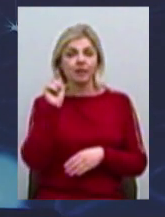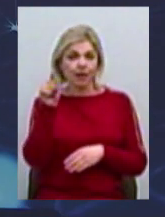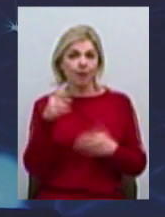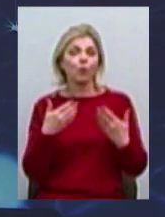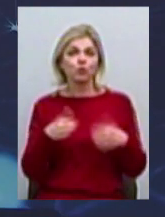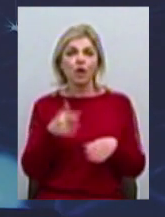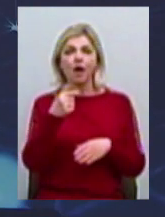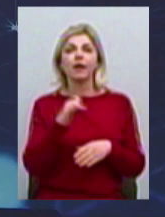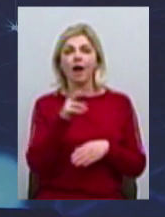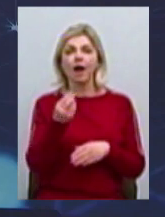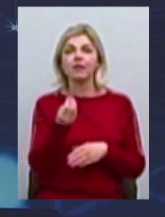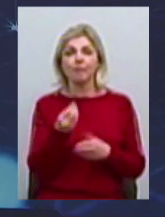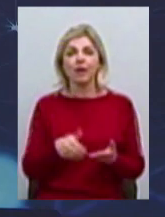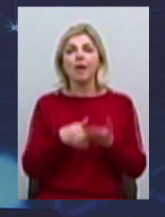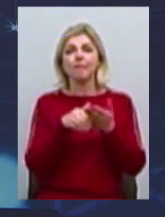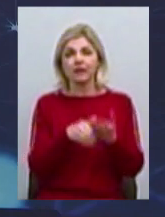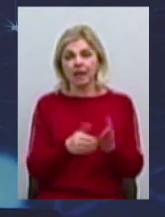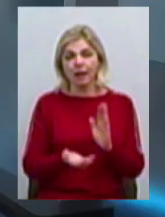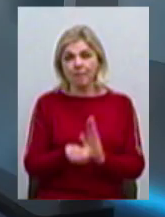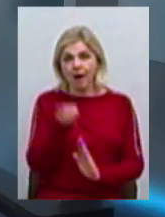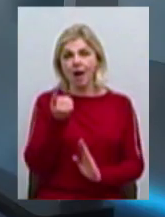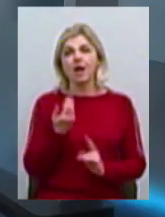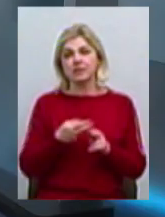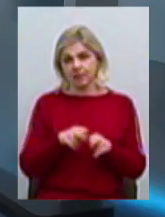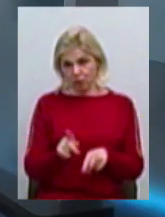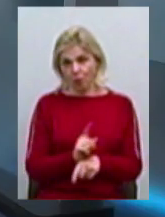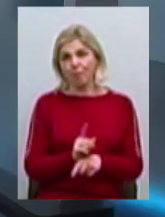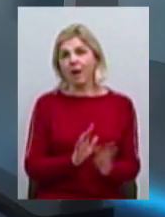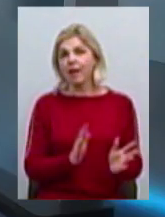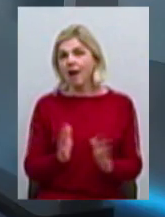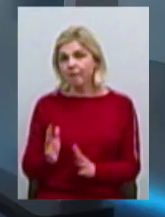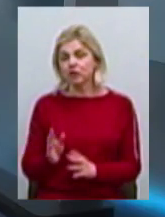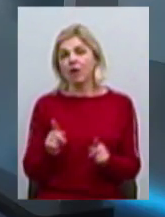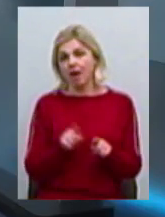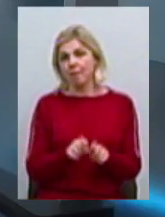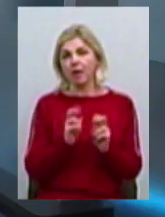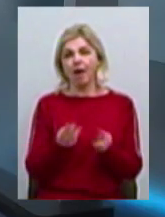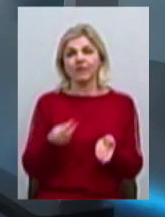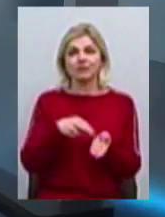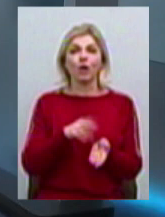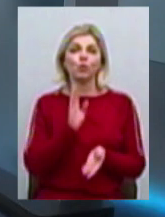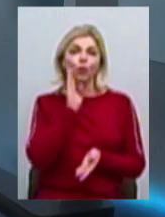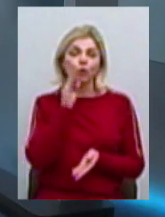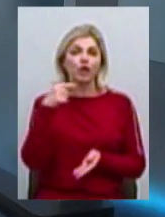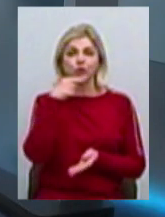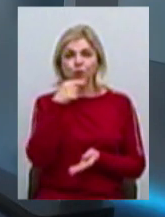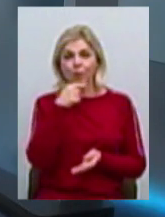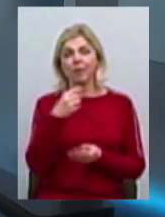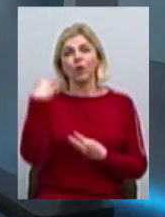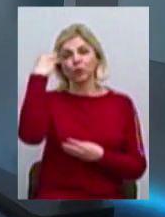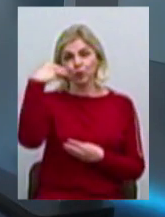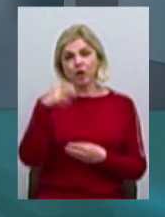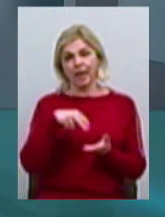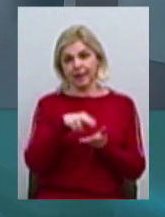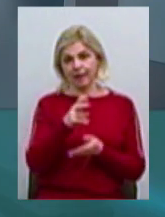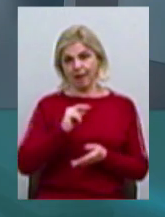грантова підтримка для стартапів – це вже нормальне явище. Це те саме, що встати зранку, почистити зуби, прийняти душ і йти на